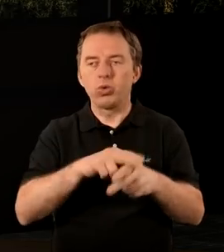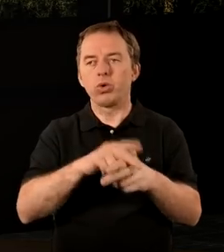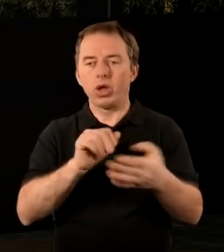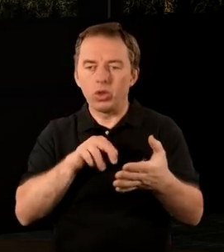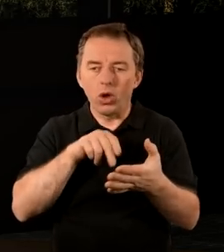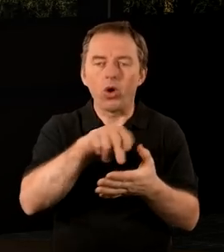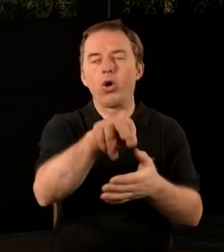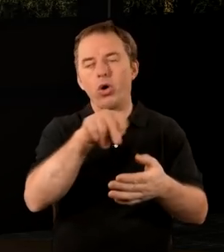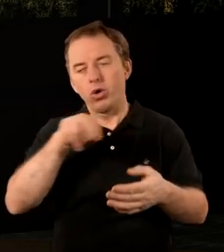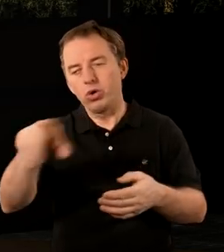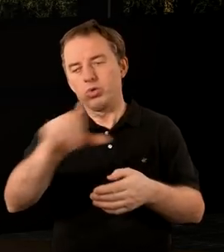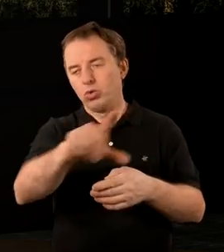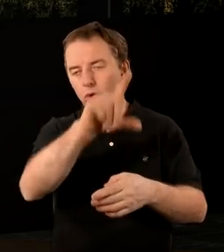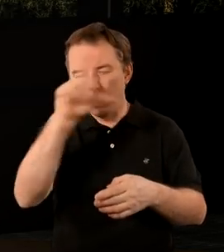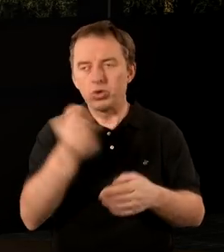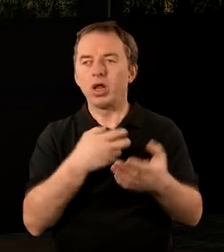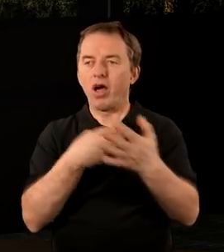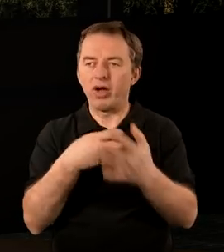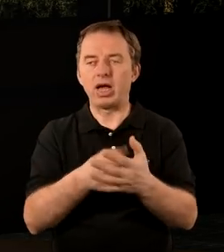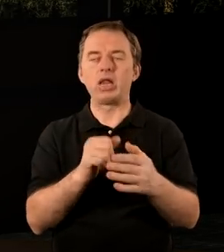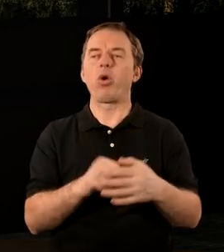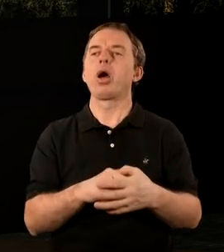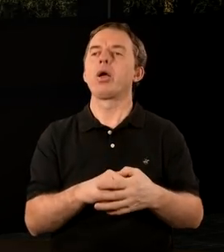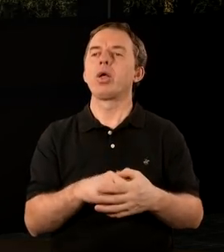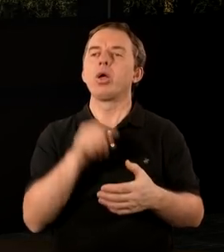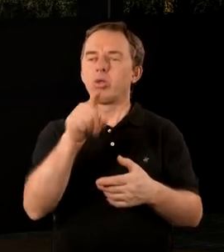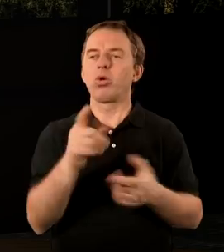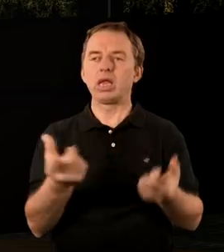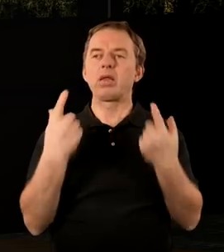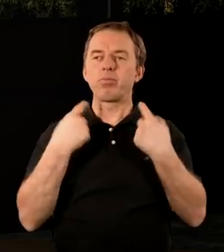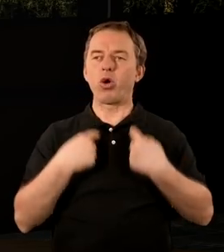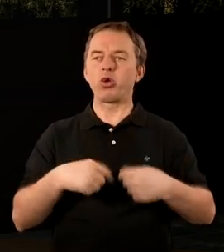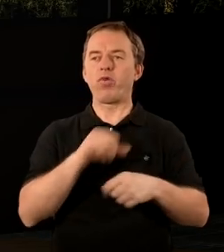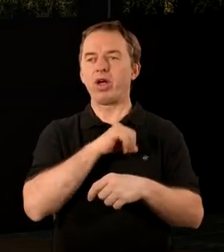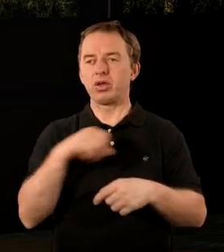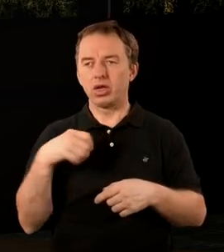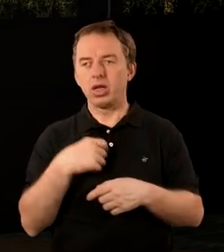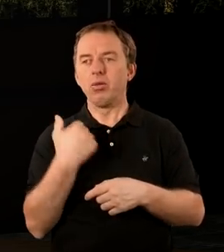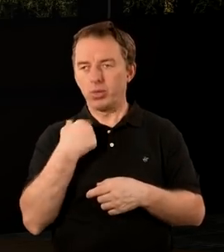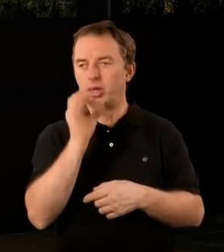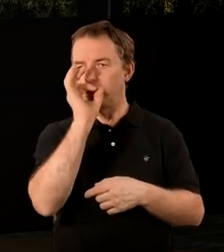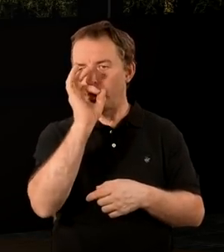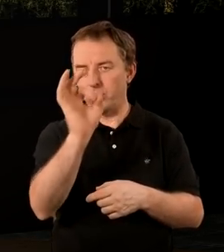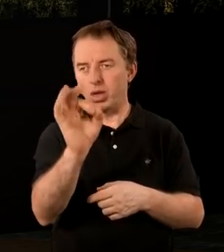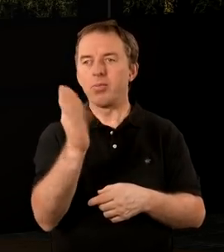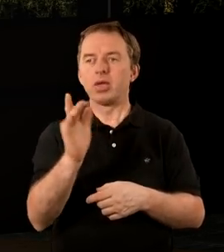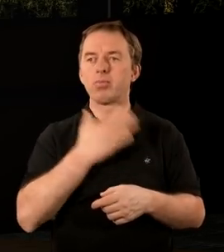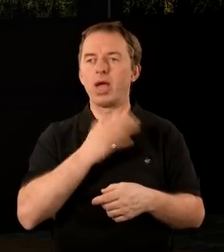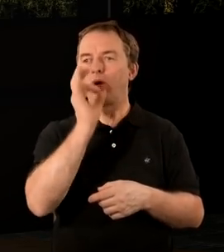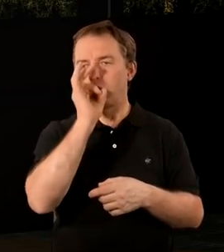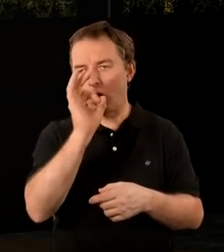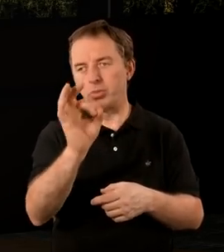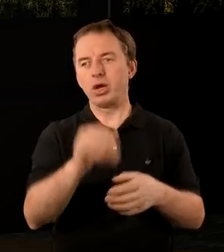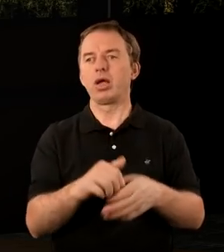docierał. Więc mógł się tutaj spodziewać, że robiąc tak dobrze, będzie miał